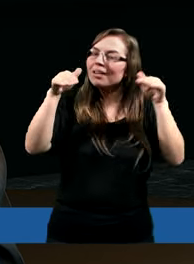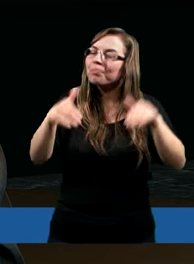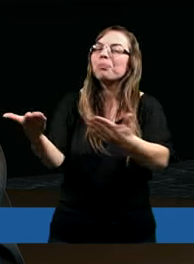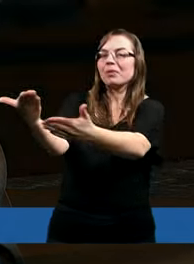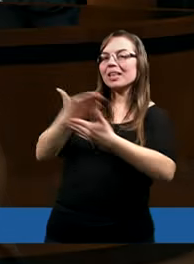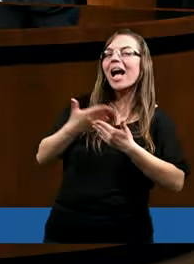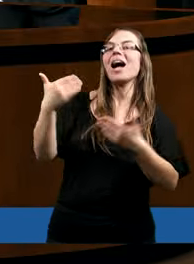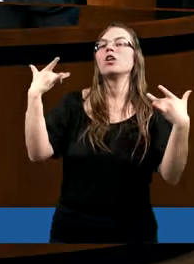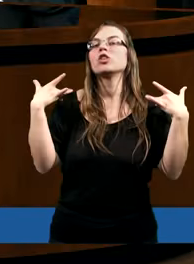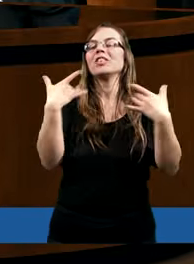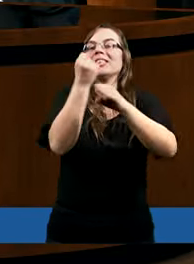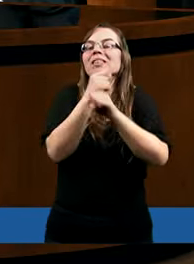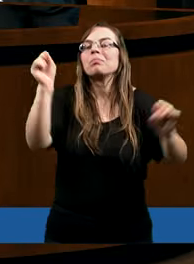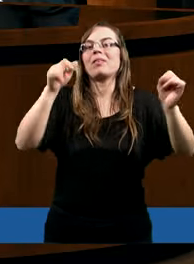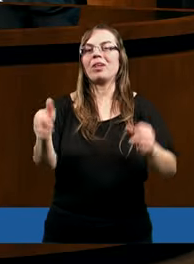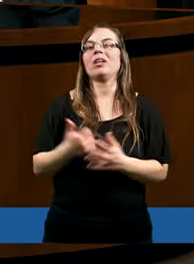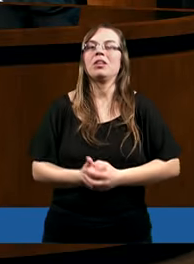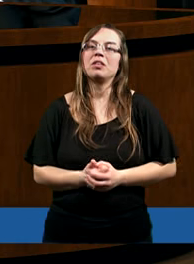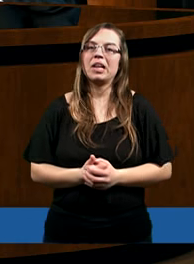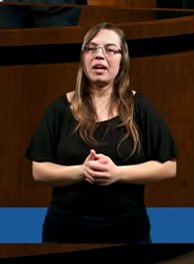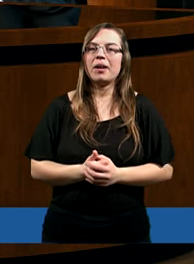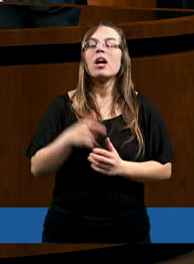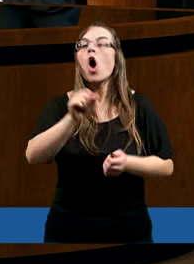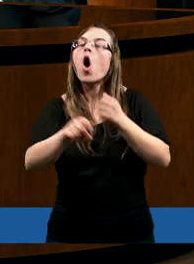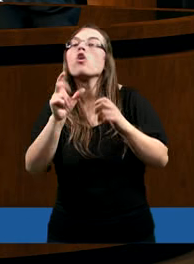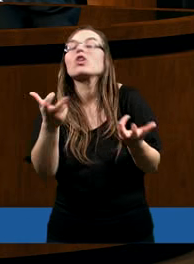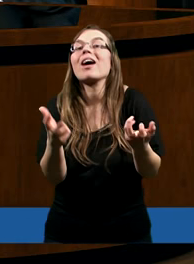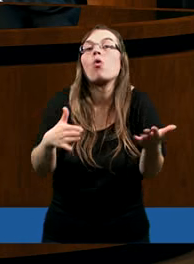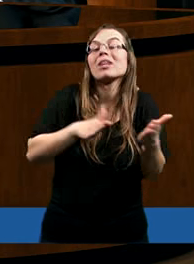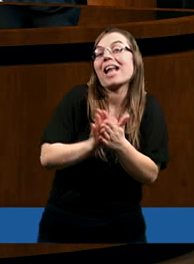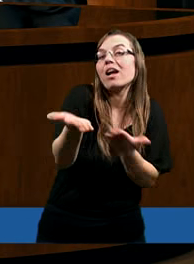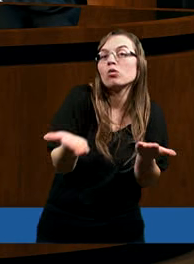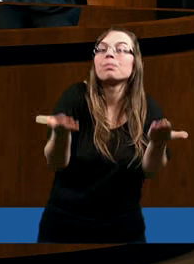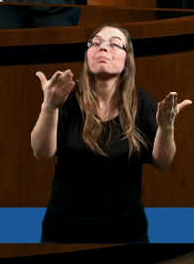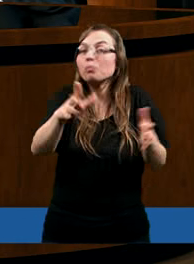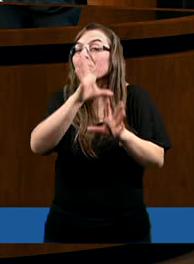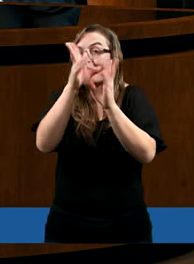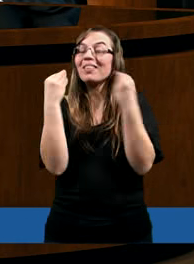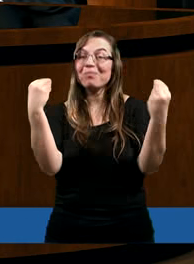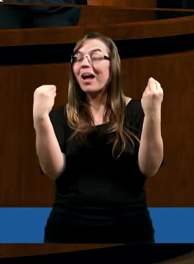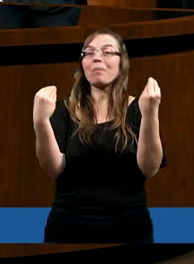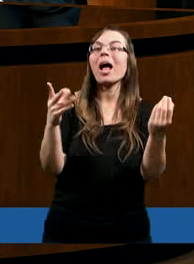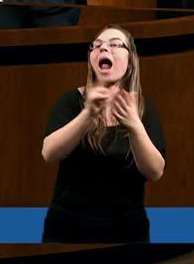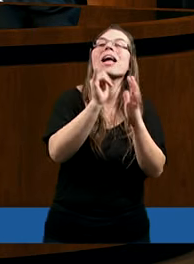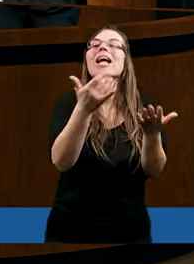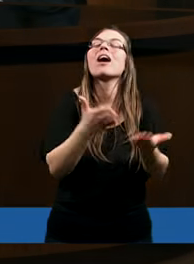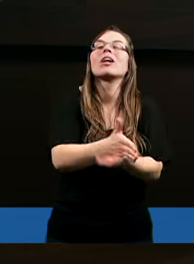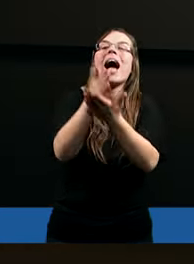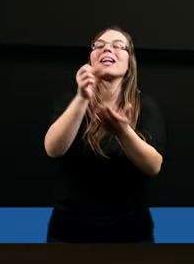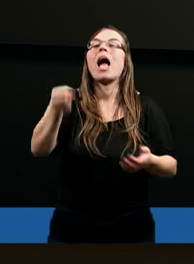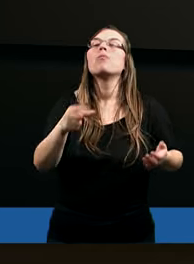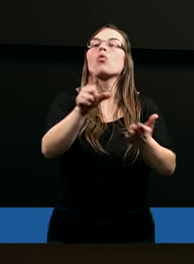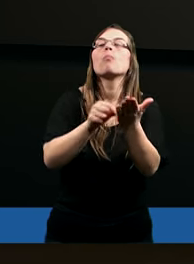bycia zbawionym. Tak to piękne, tylko od czego zacząć? Od czego zacząć radzi apostoł Piotr